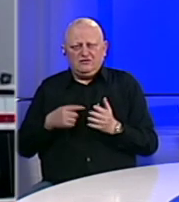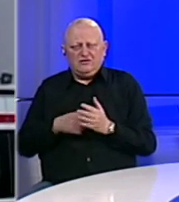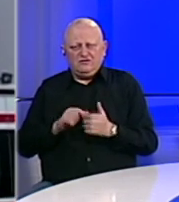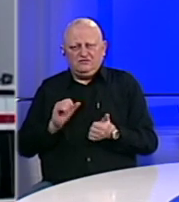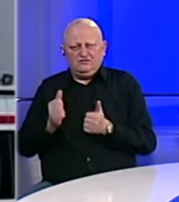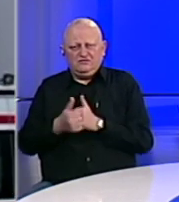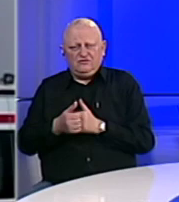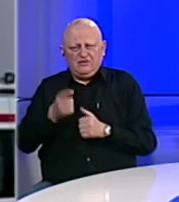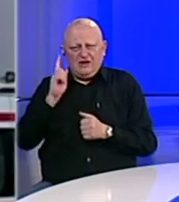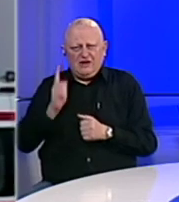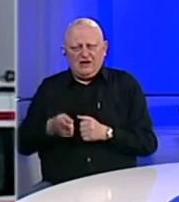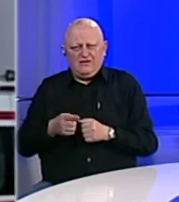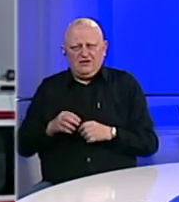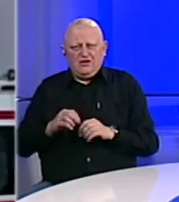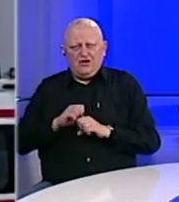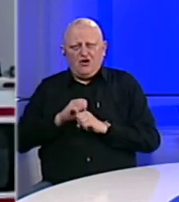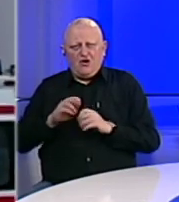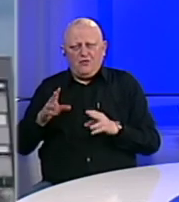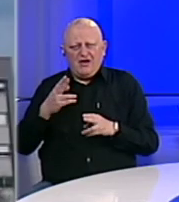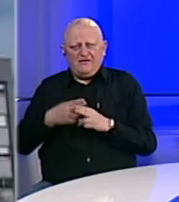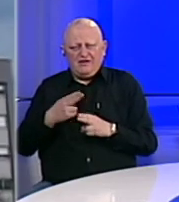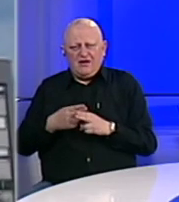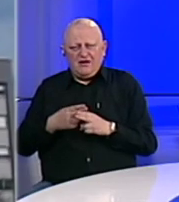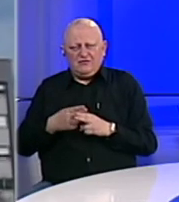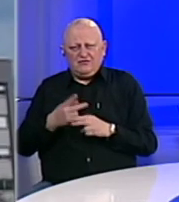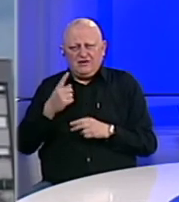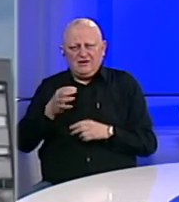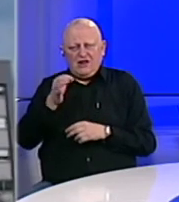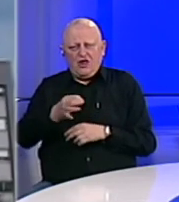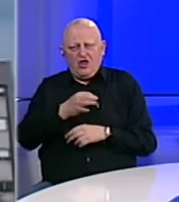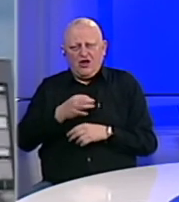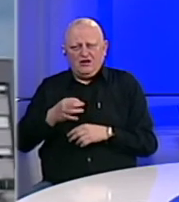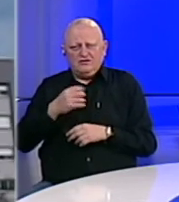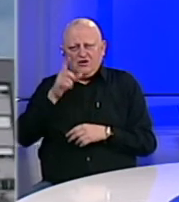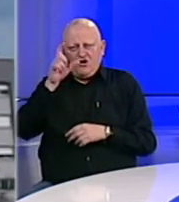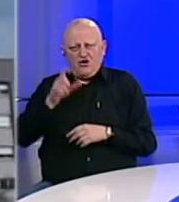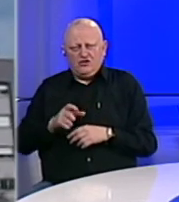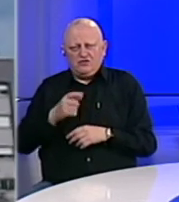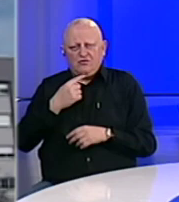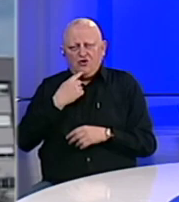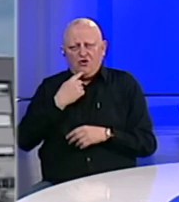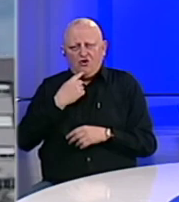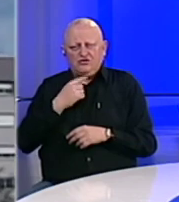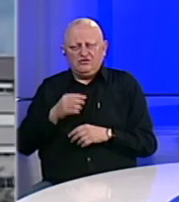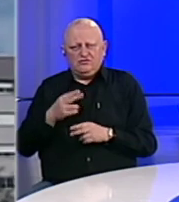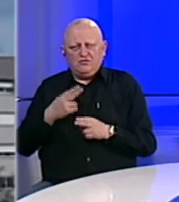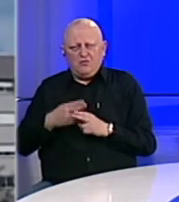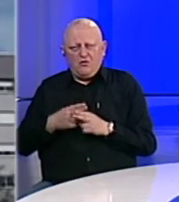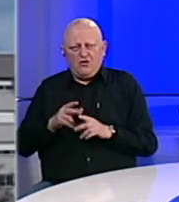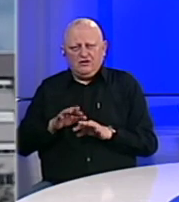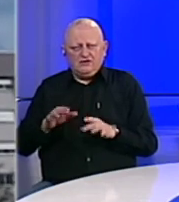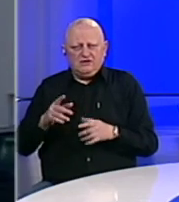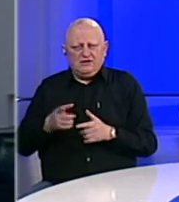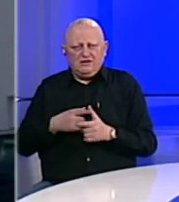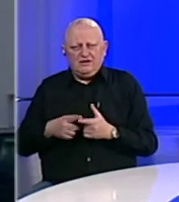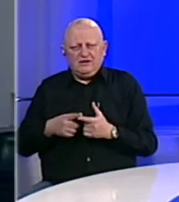prevencije neophodno objaviti imena i lokacije osoba koje su zaražene ili